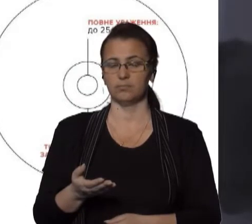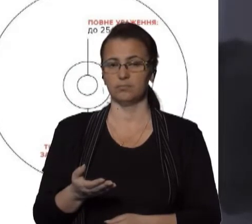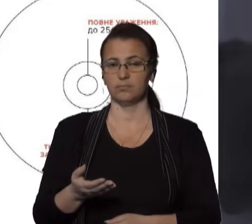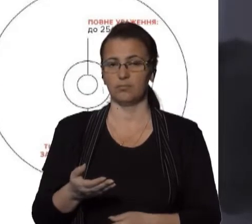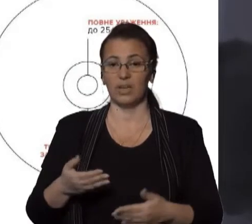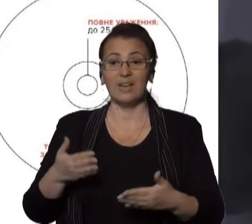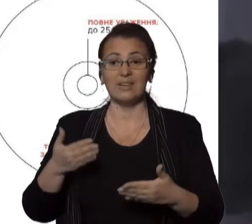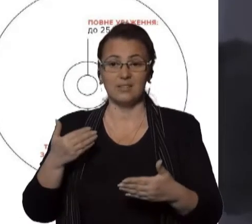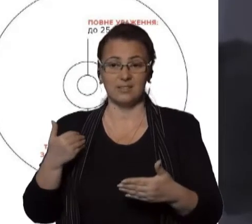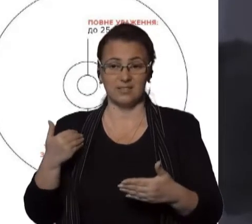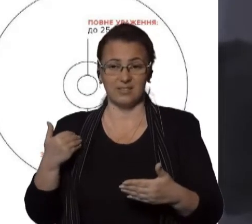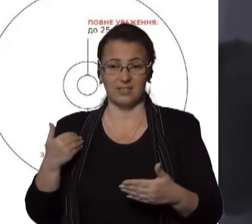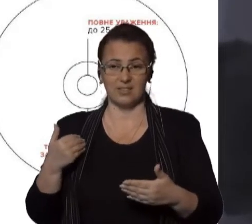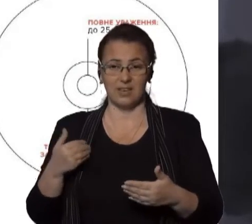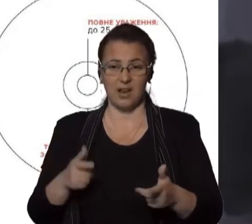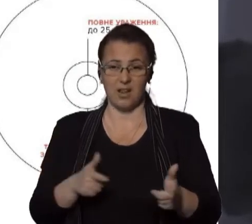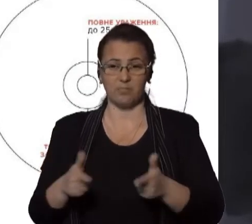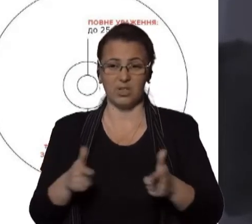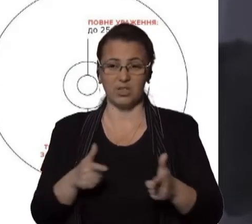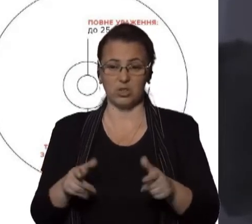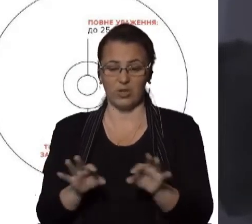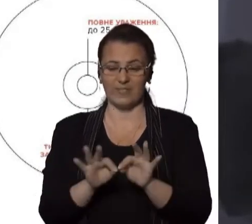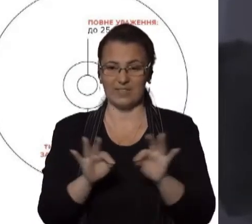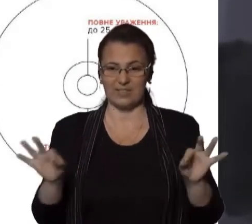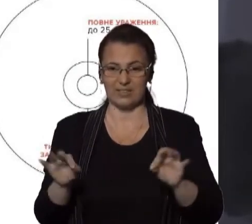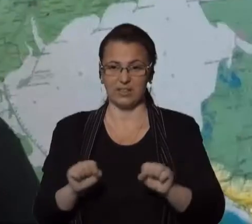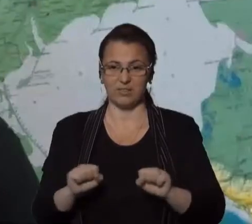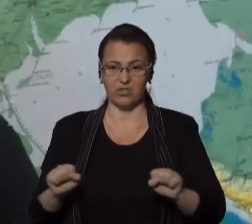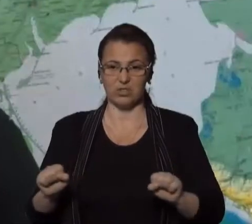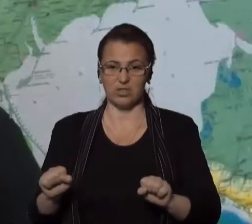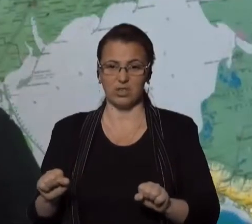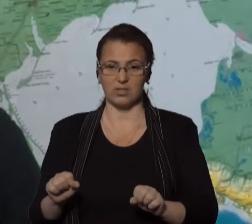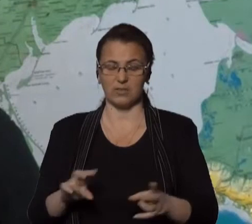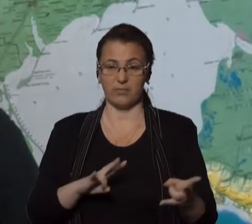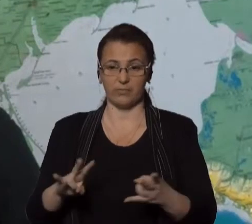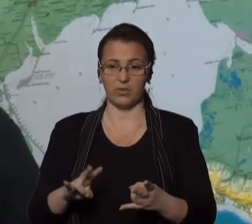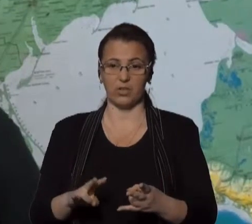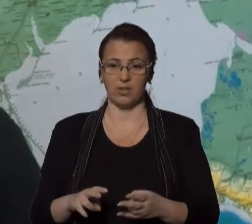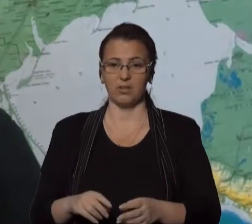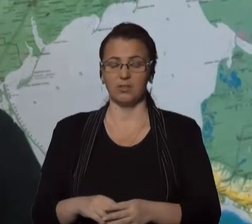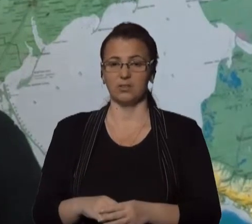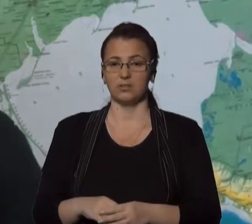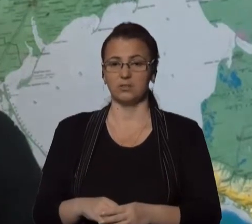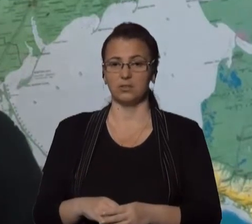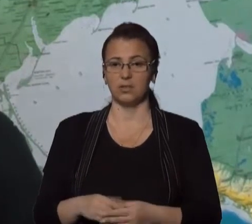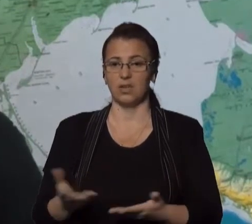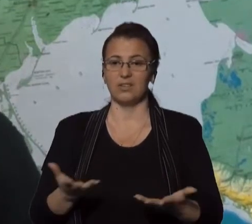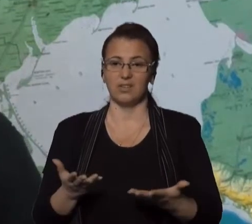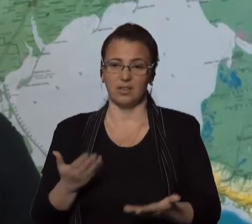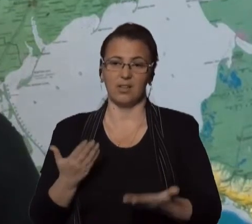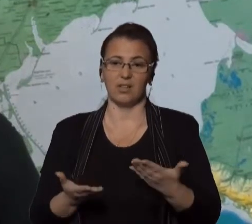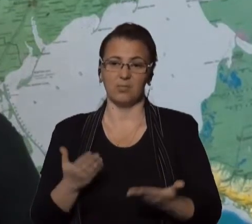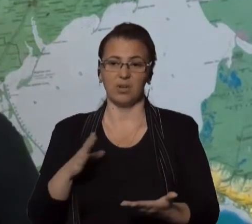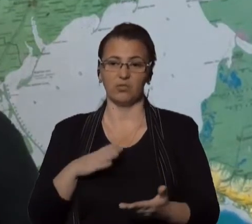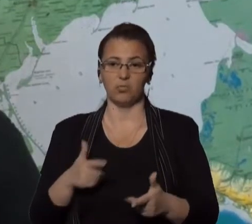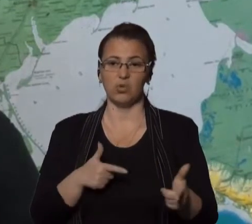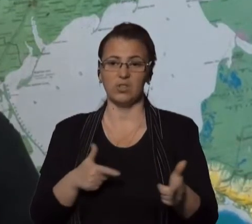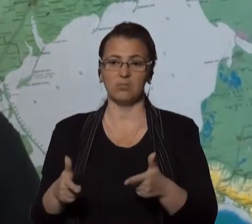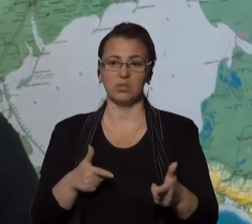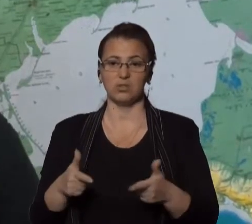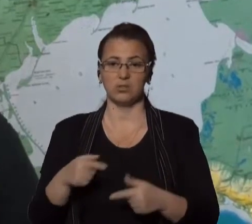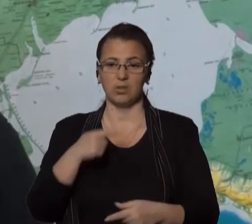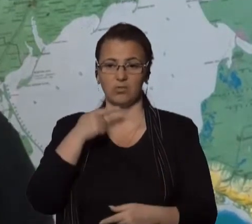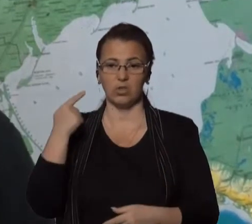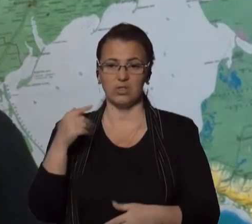заздалегідь підготовлених розтяжок чи інших пасток, які, вочевидь, були підготовлені